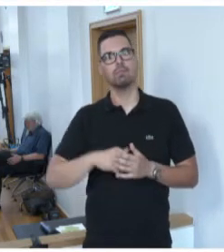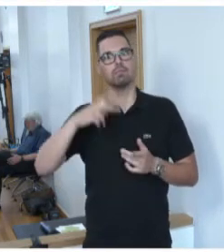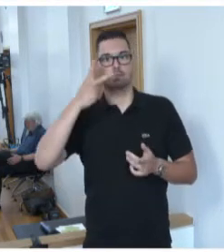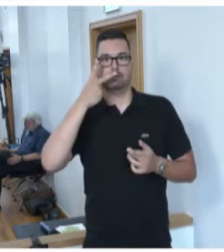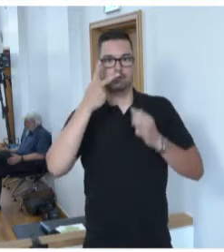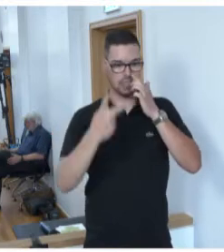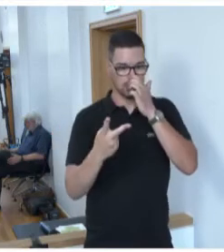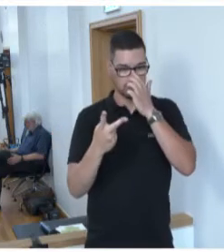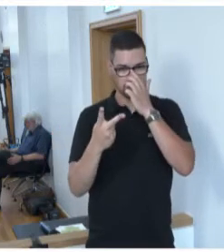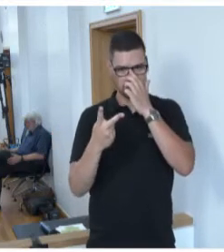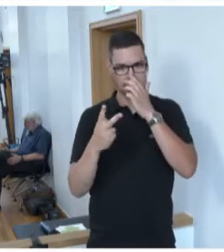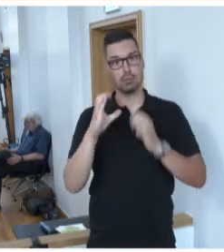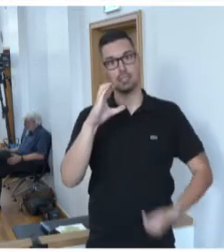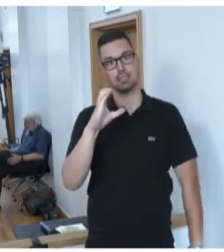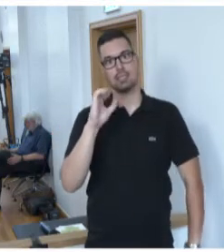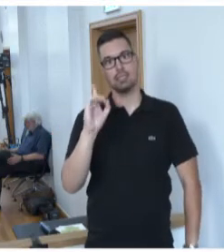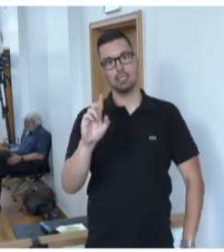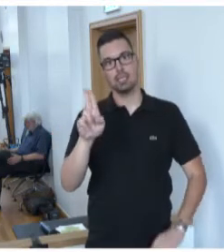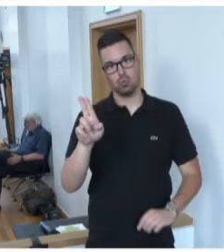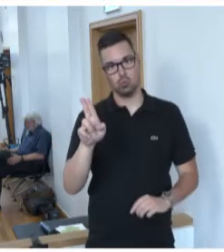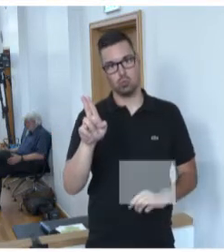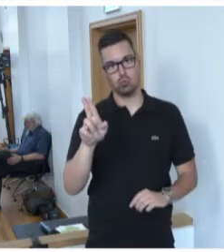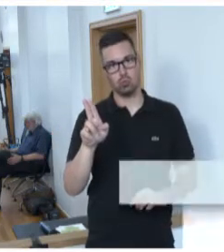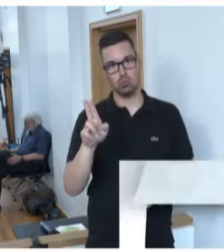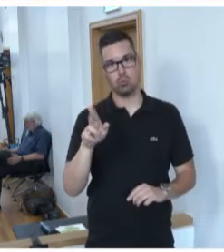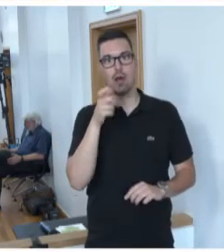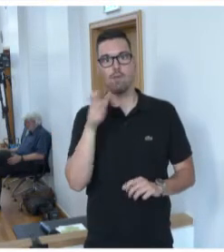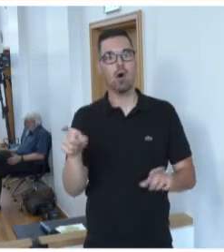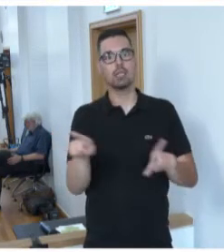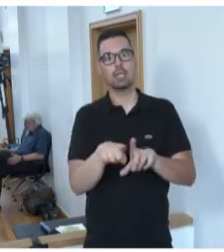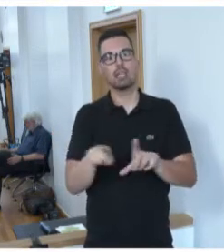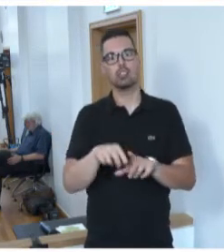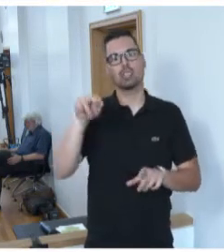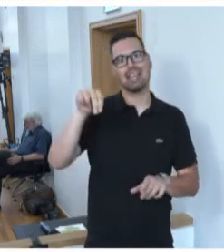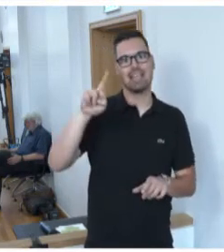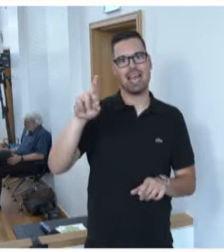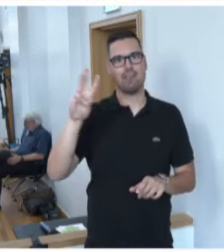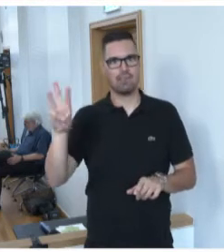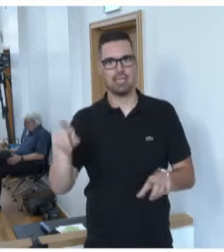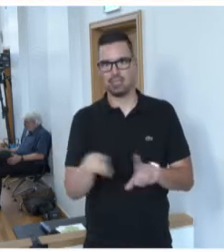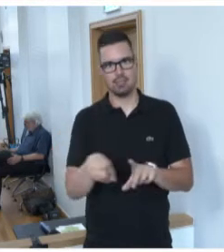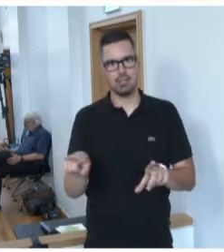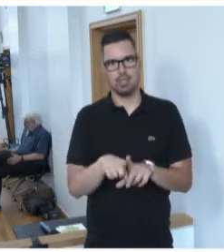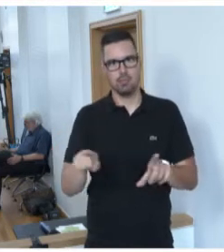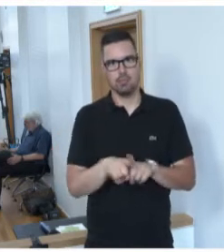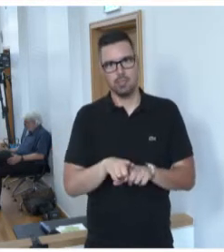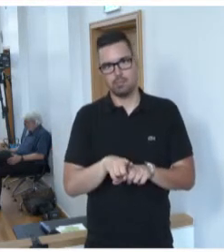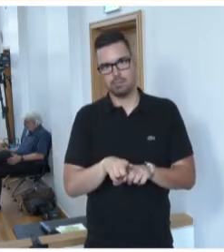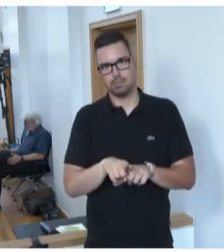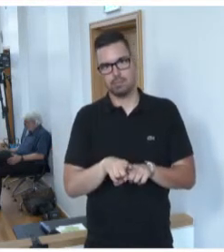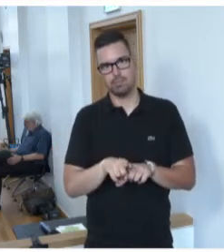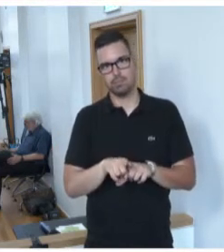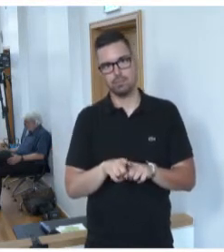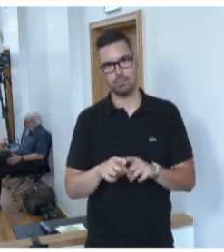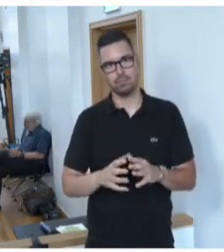Gesetzesentwurf der CDU wortgleich an ähnlicher Stelle vom Landtag in Nordrhein-Westfalen verabschiedet worden. Wir können aber nicht